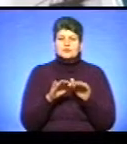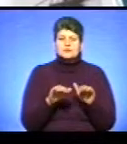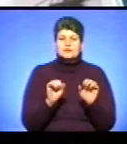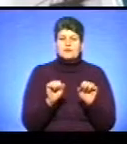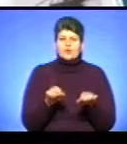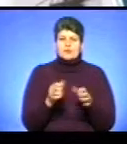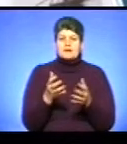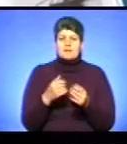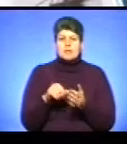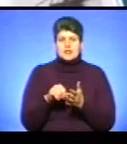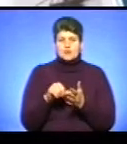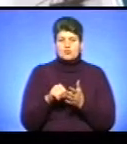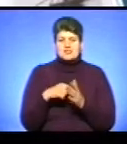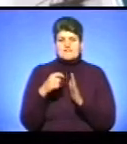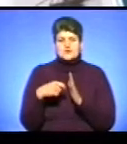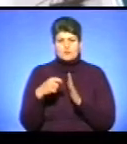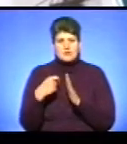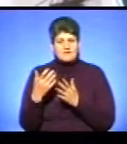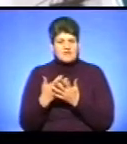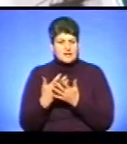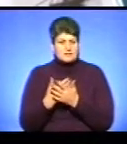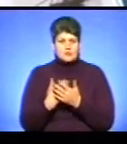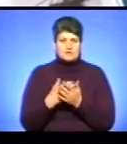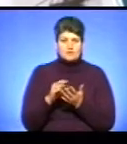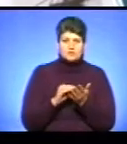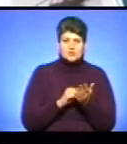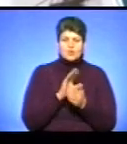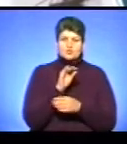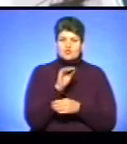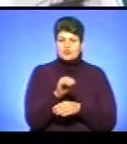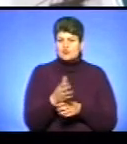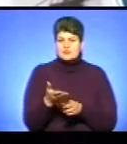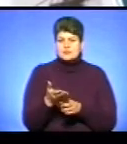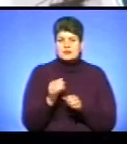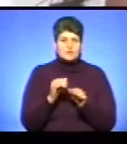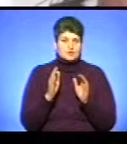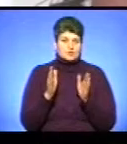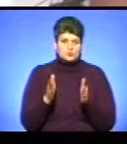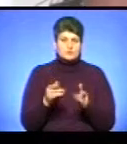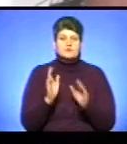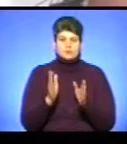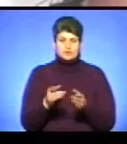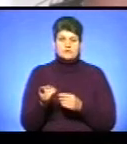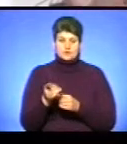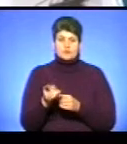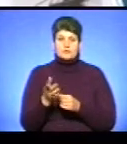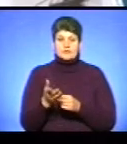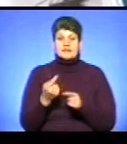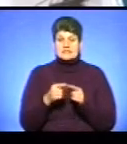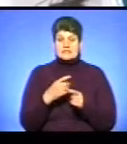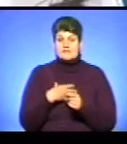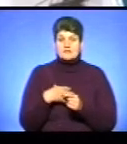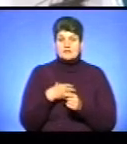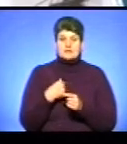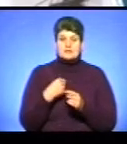брати участь у зйомках фільму. Можливо, в дубляжі, в озвучці, яка може тут відбуватися, а вона буде в Тернополі відбуватися. І це важливо.